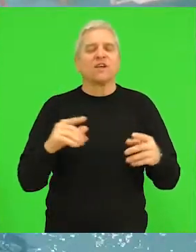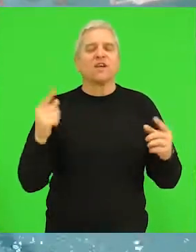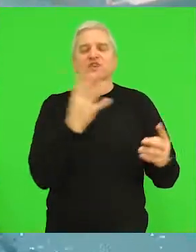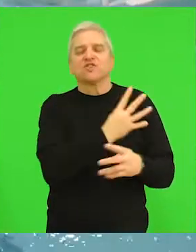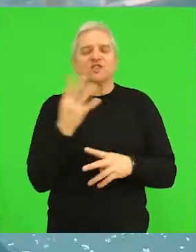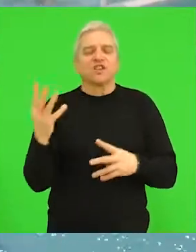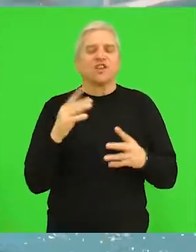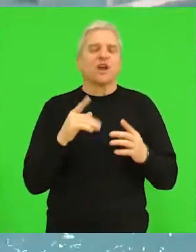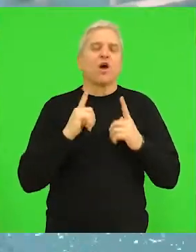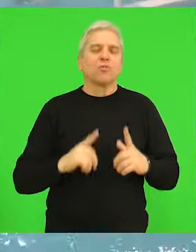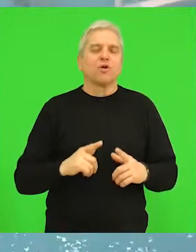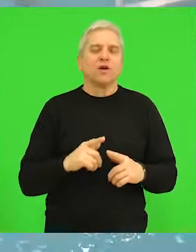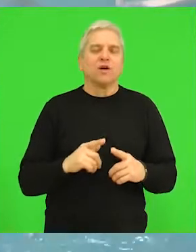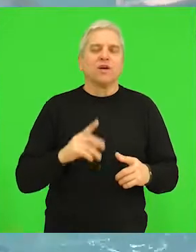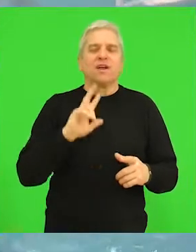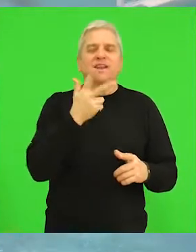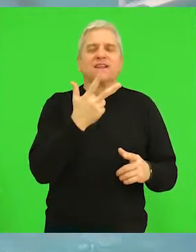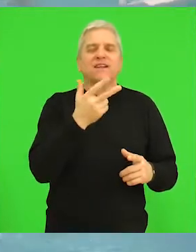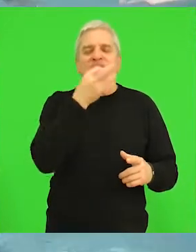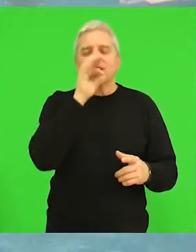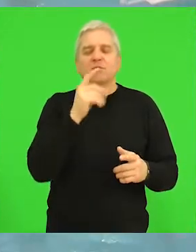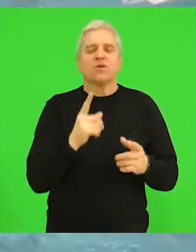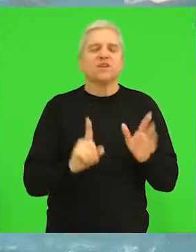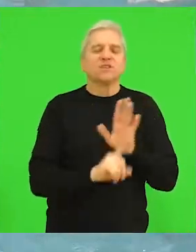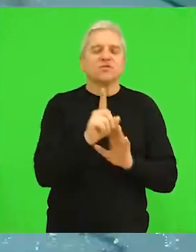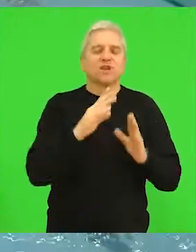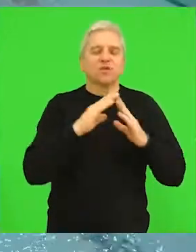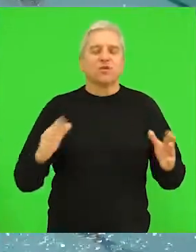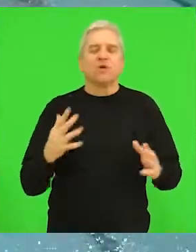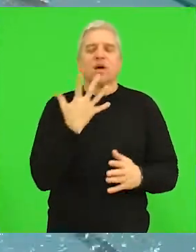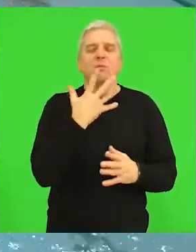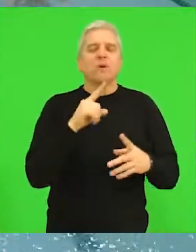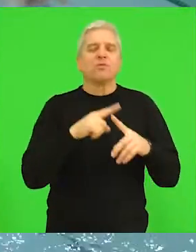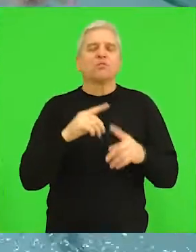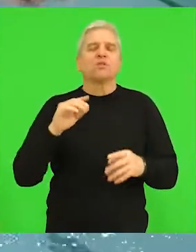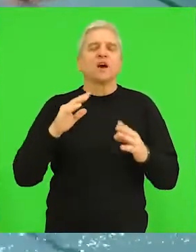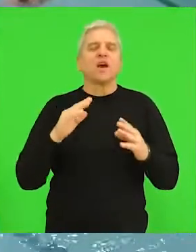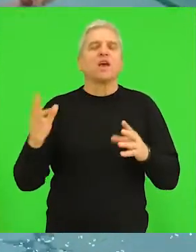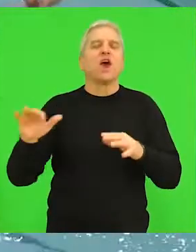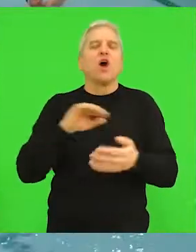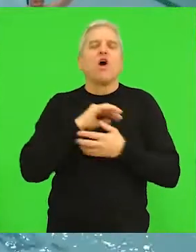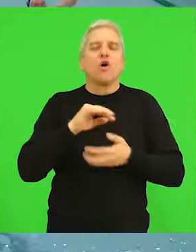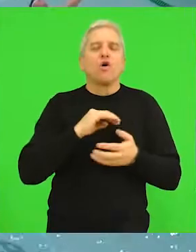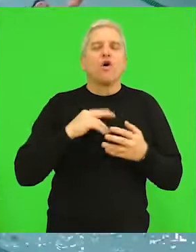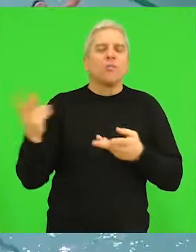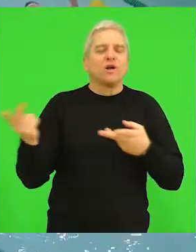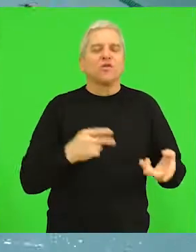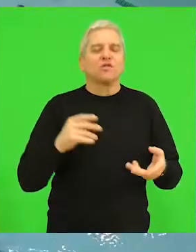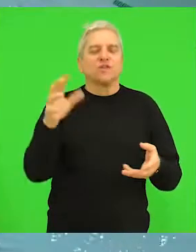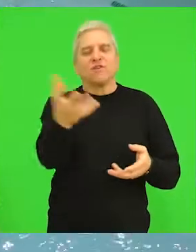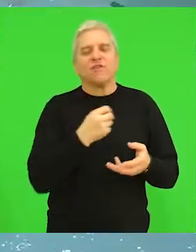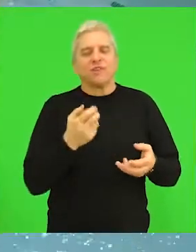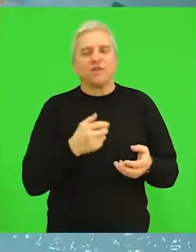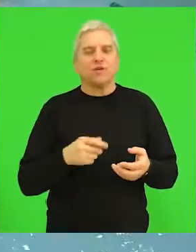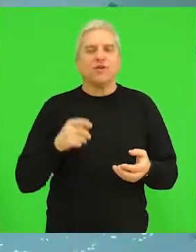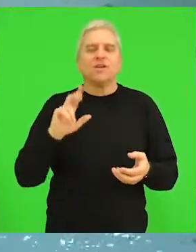polovreme sa 4-4. Treća četvrtina i najbolji skor domaćih. Čak pet puta je golman gostiju Radusavljević vadio loptu iz